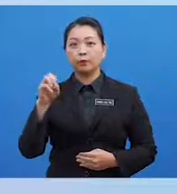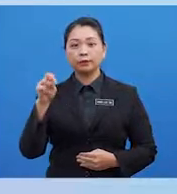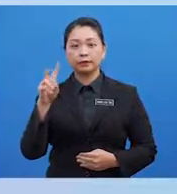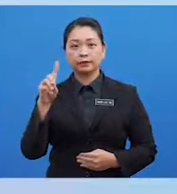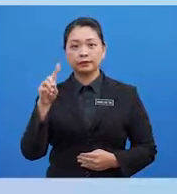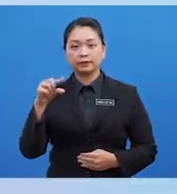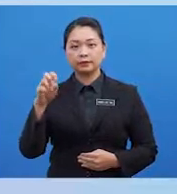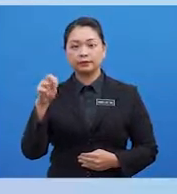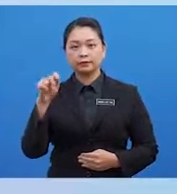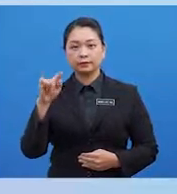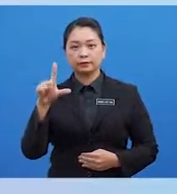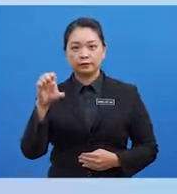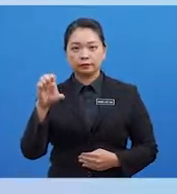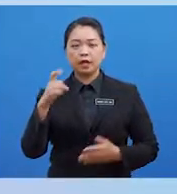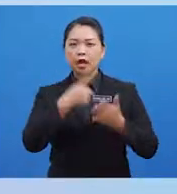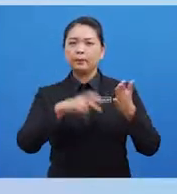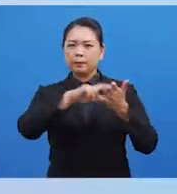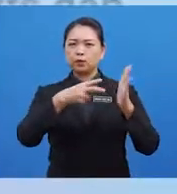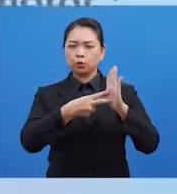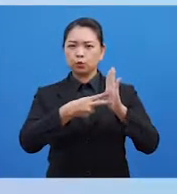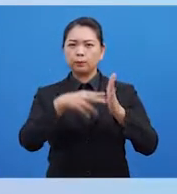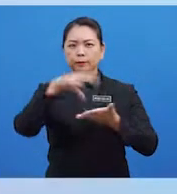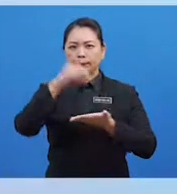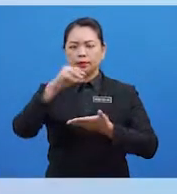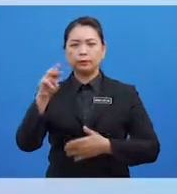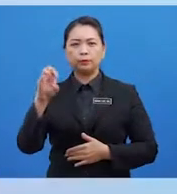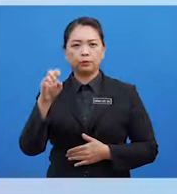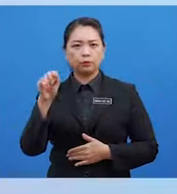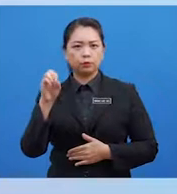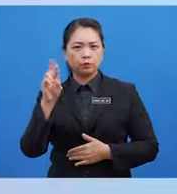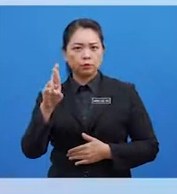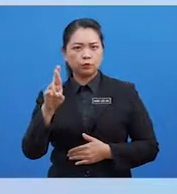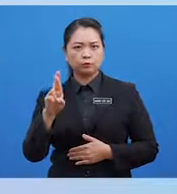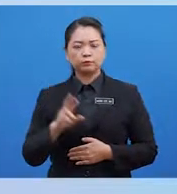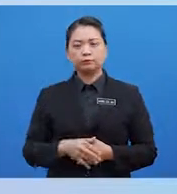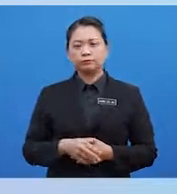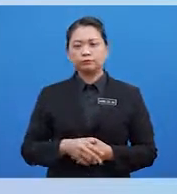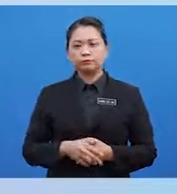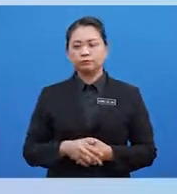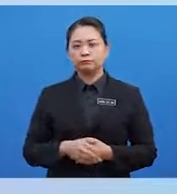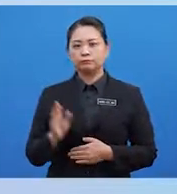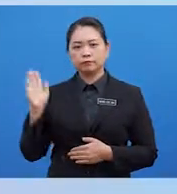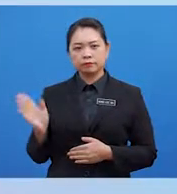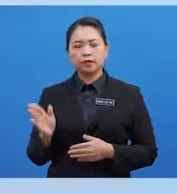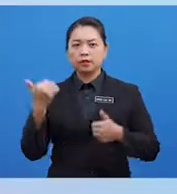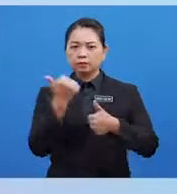Apakah maksud pembelajaran moto? Tiga fasa dalam pembelajaran moto ialah